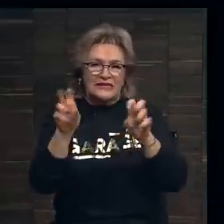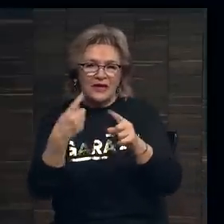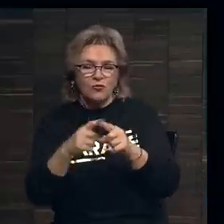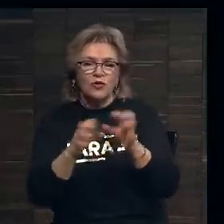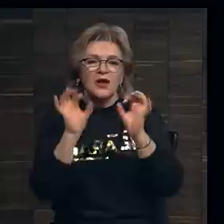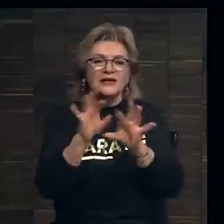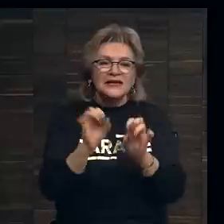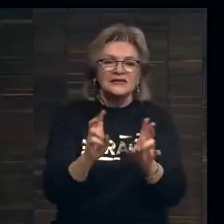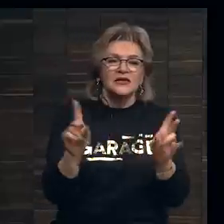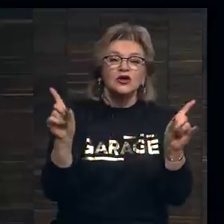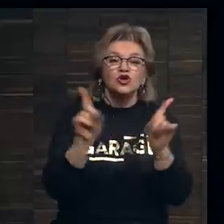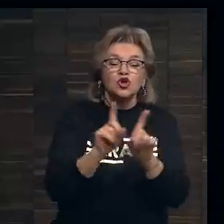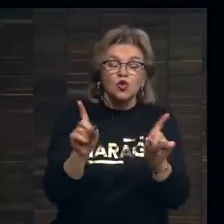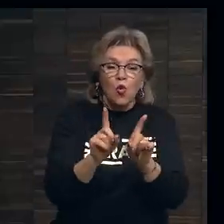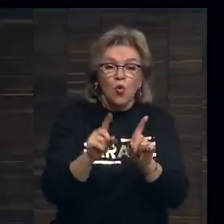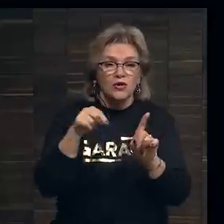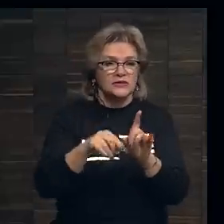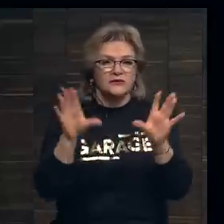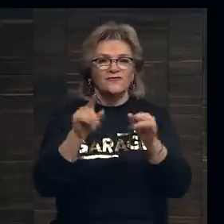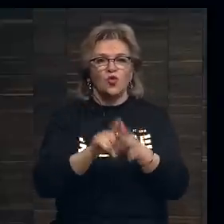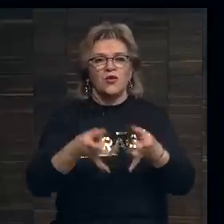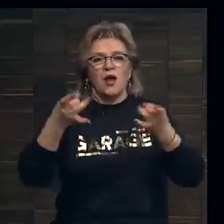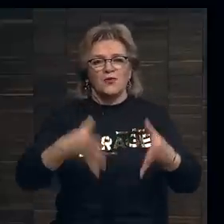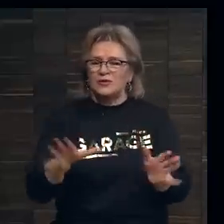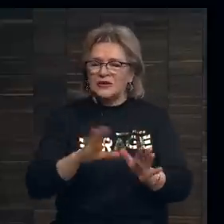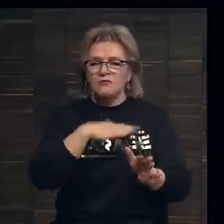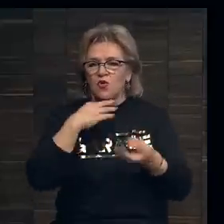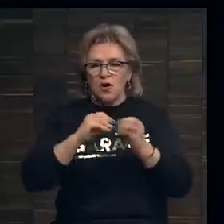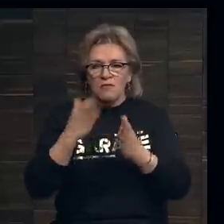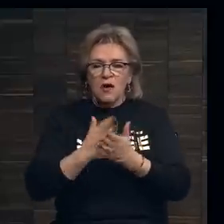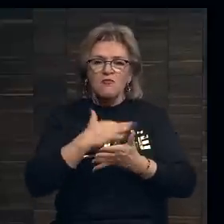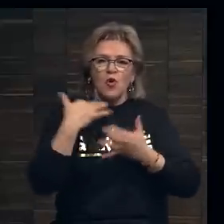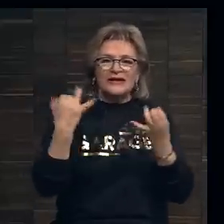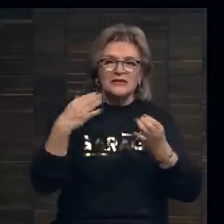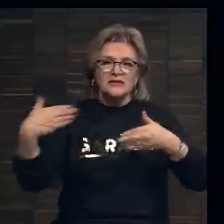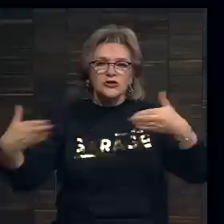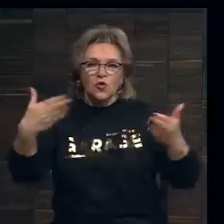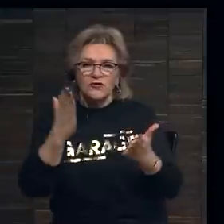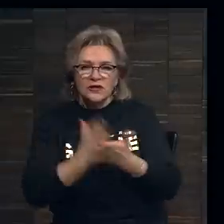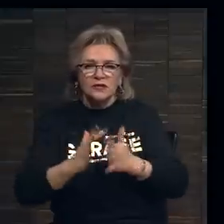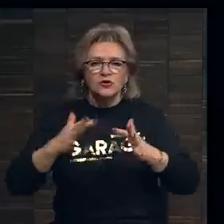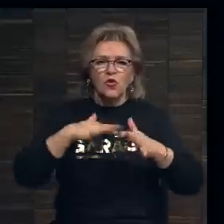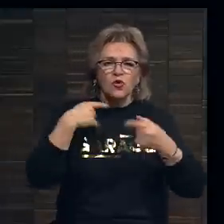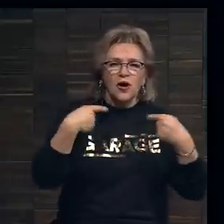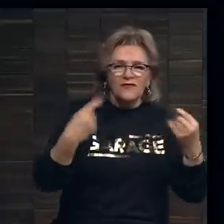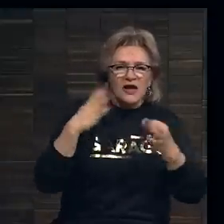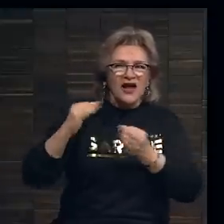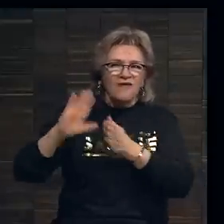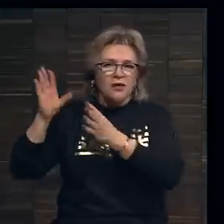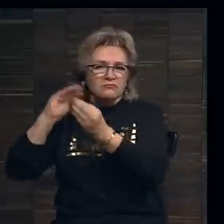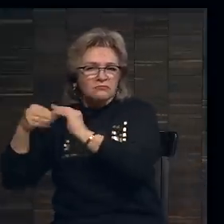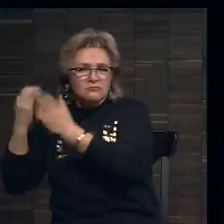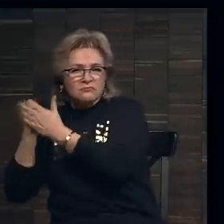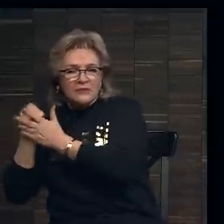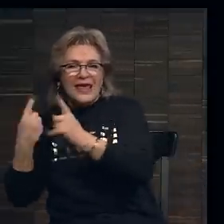и рассказать вам, что здесь не все так просто. Есть много проблем, много заинтересованных сторон, происходит много всего за кулисами,